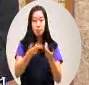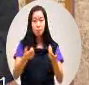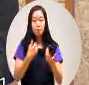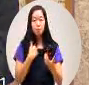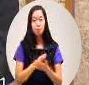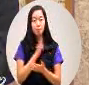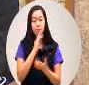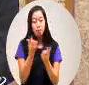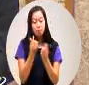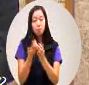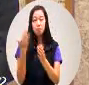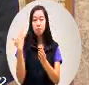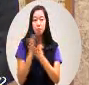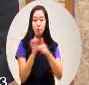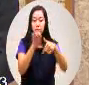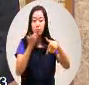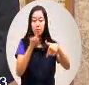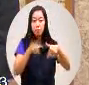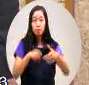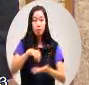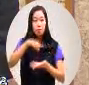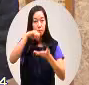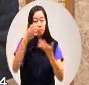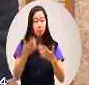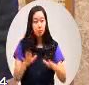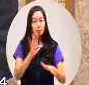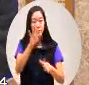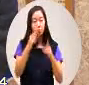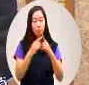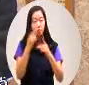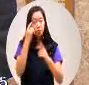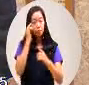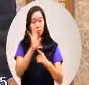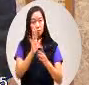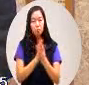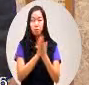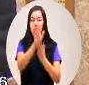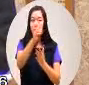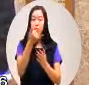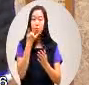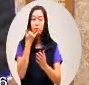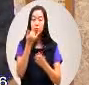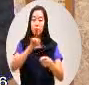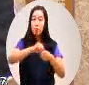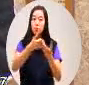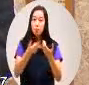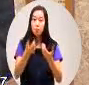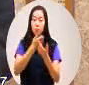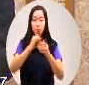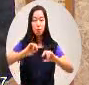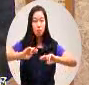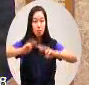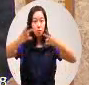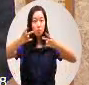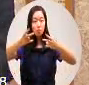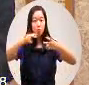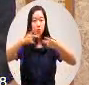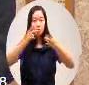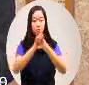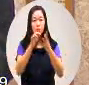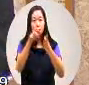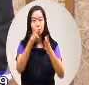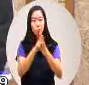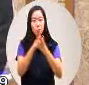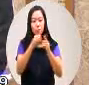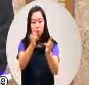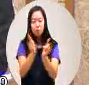上就像上一次一直坦大议员所提到的有的人可能会有为了这个加分而去改他的那个足疾考栏